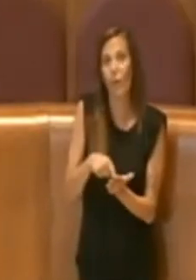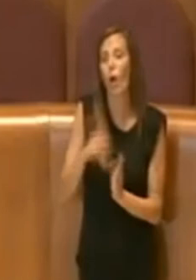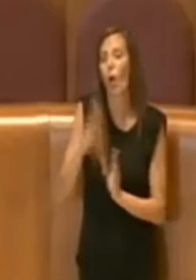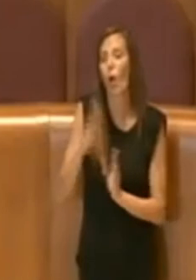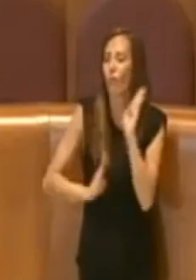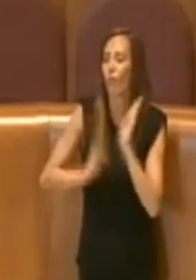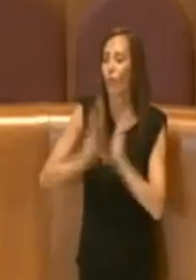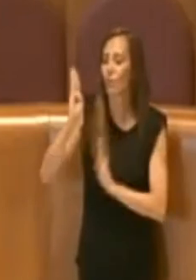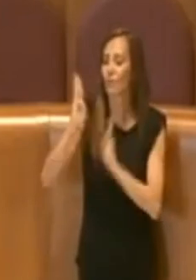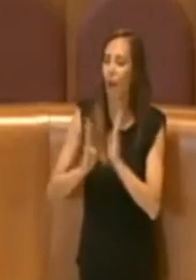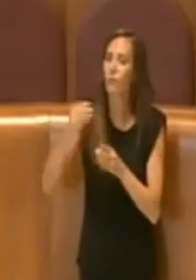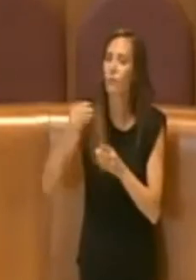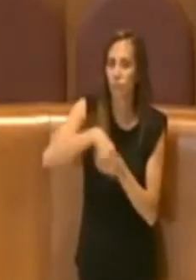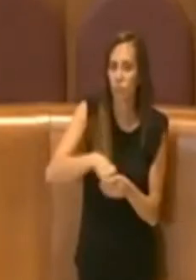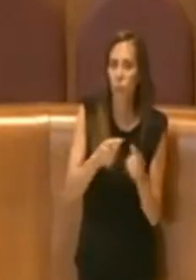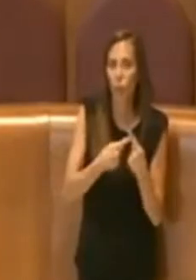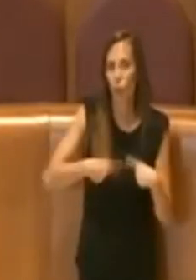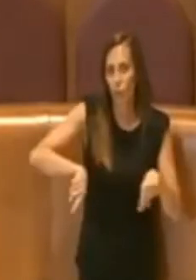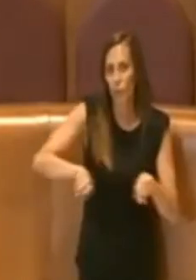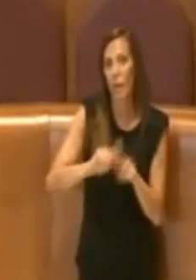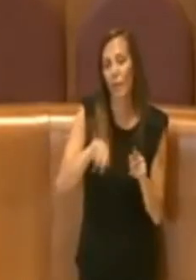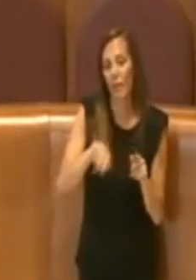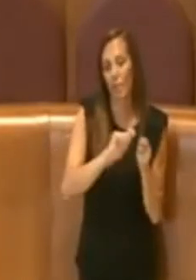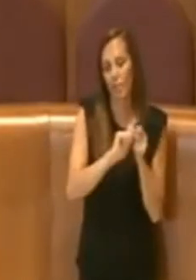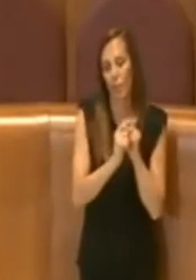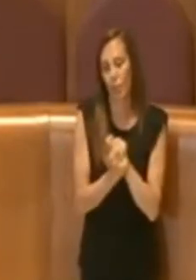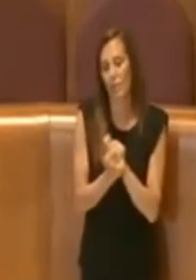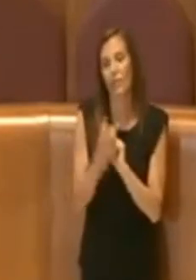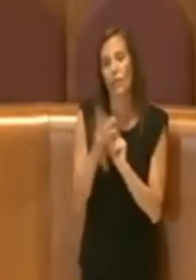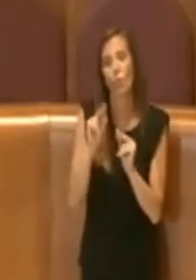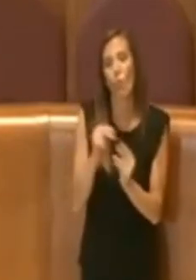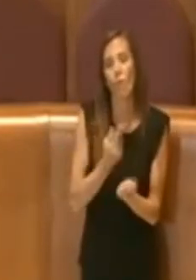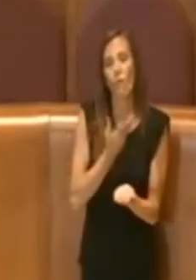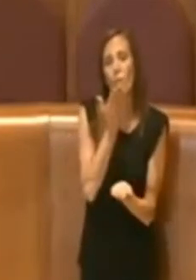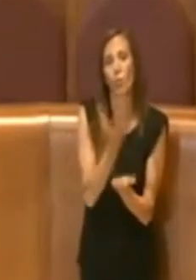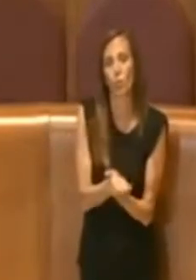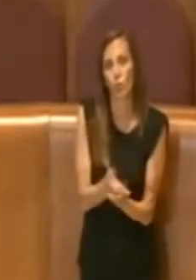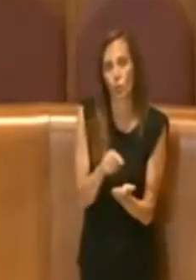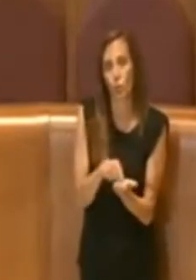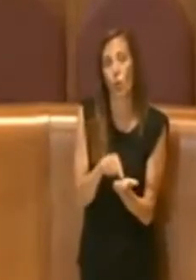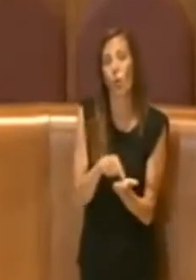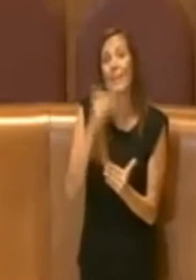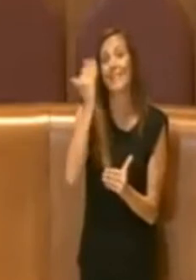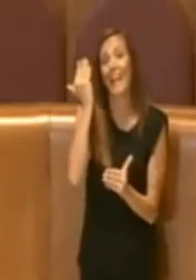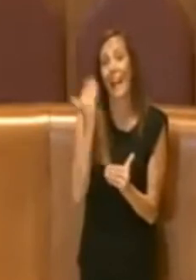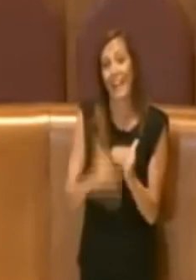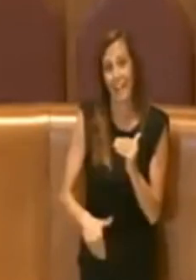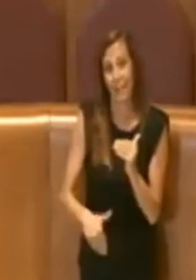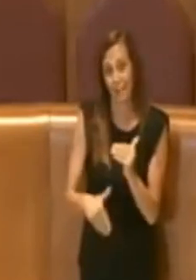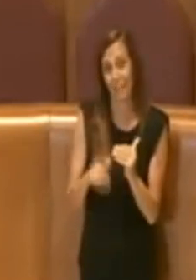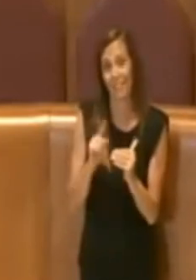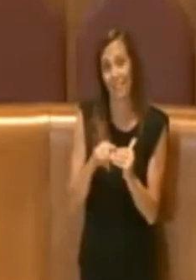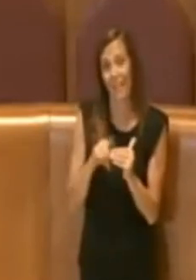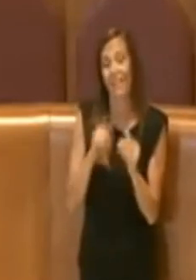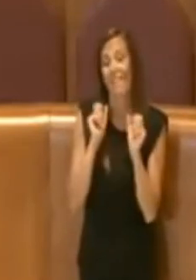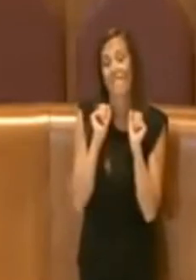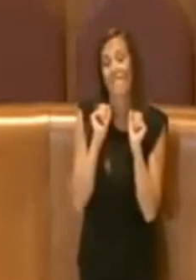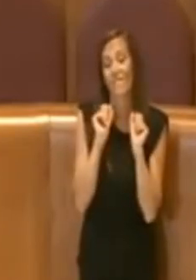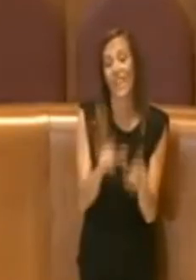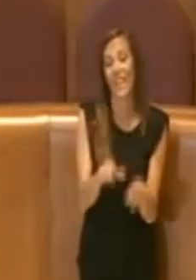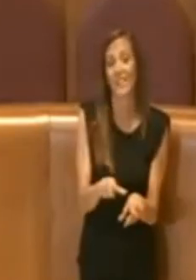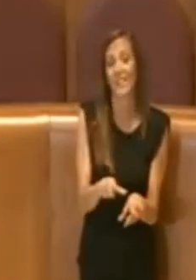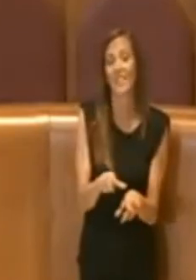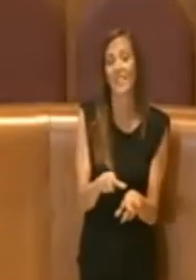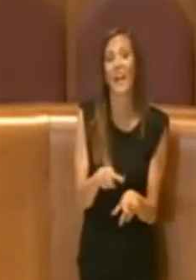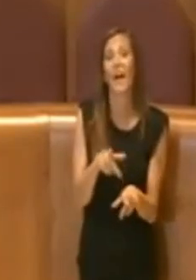commissione per la modifica o la preparazione di una nuova mozione che sia limitata alla vendita appunto dei